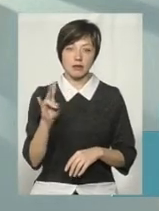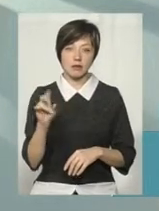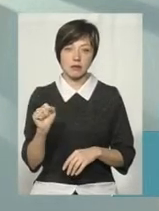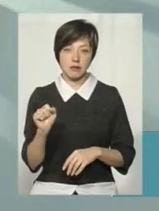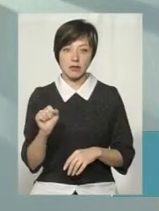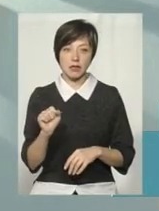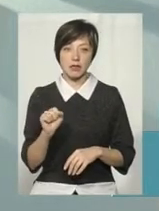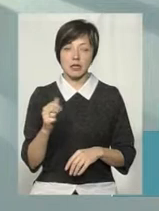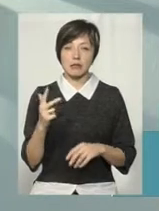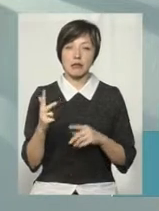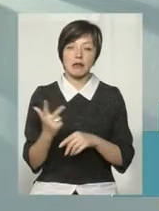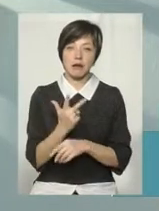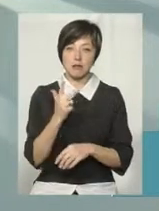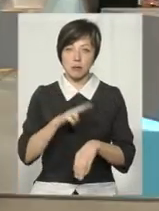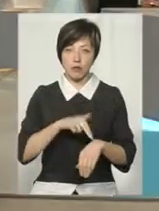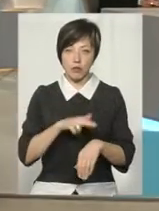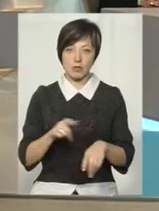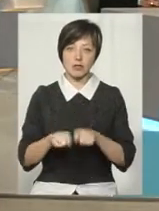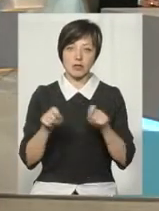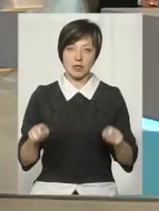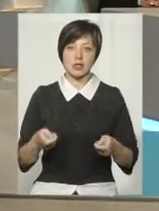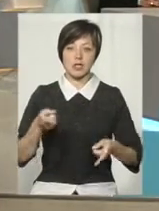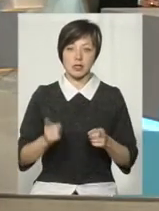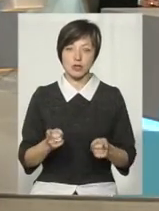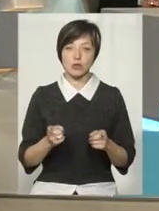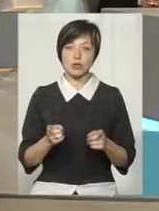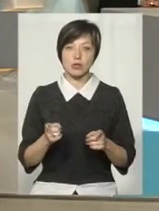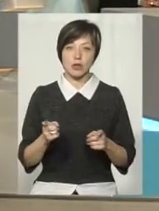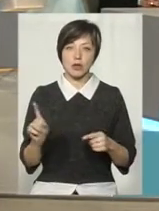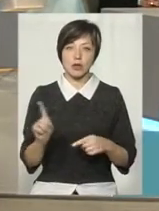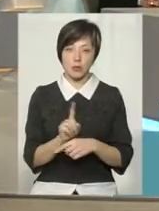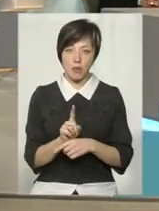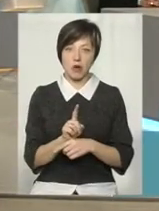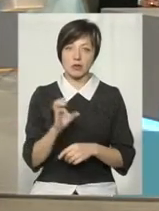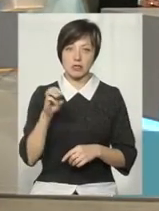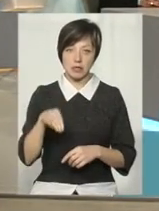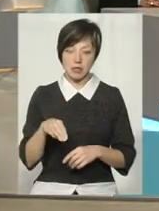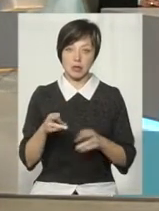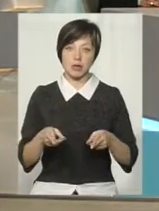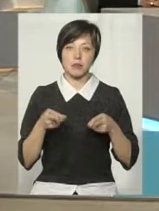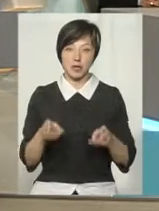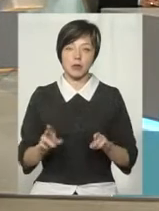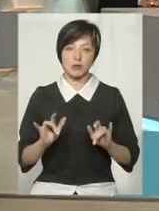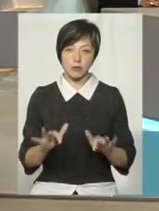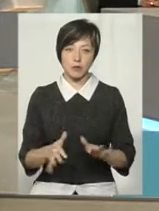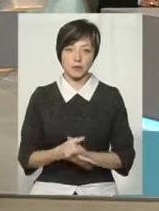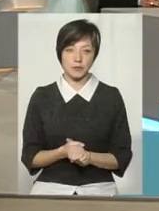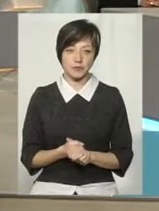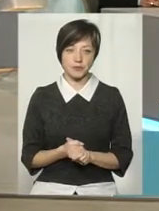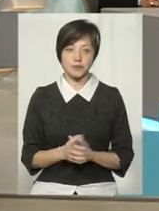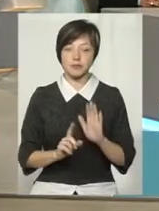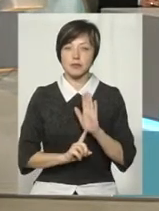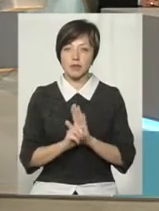тільки з третього разу, якби правоохоронці, вони відкрили дійсно вже за нормальною статтею кримінальне провадження. Тобто,